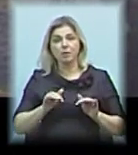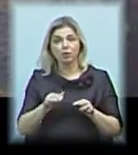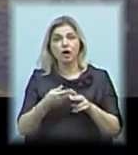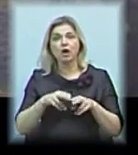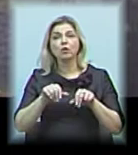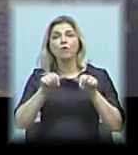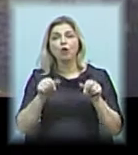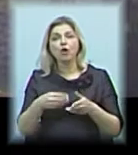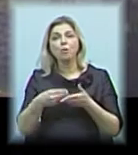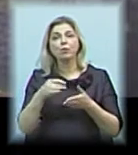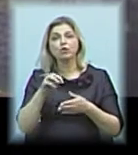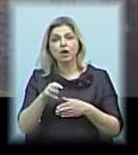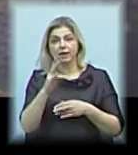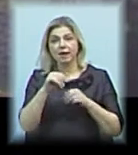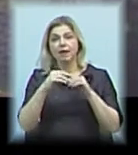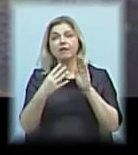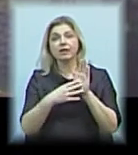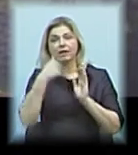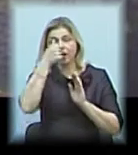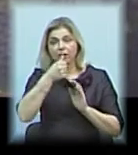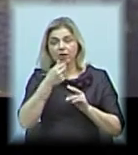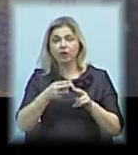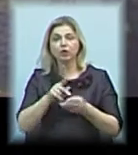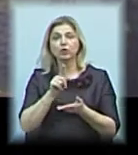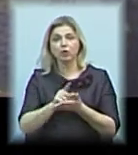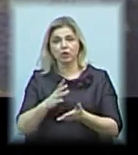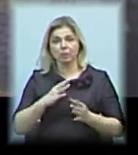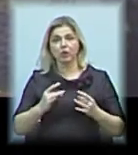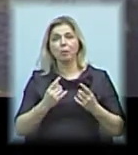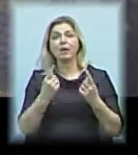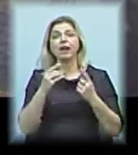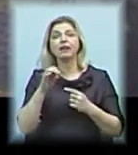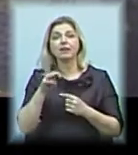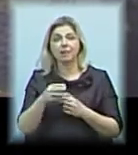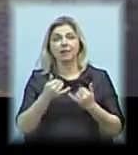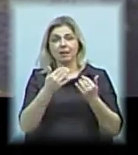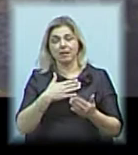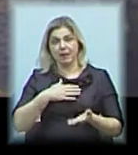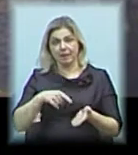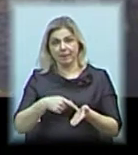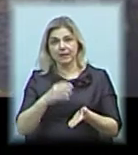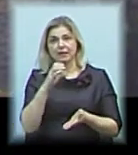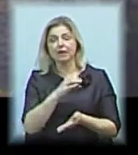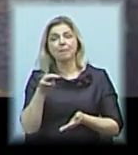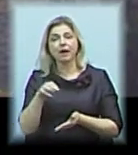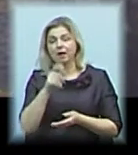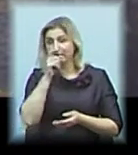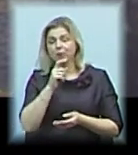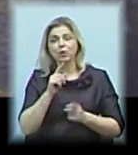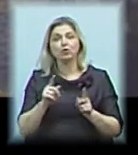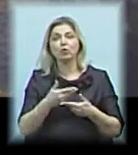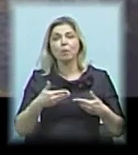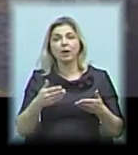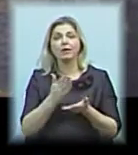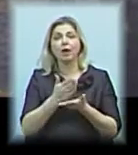коли формується бюджет на 19-й рік, який має стати ювілейним для нашого міста. Сергій Михайлович не розуміє, що ми знаходимось